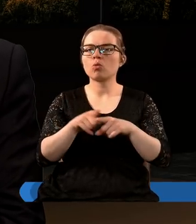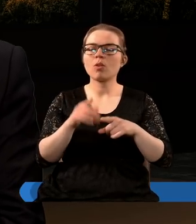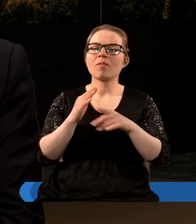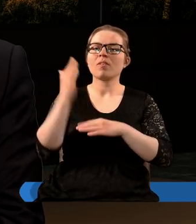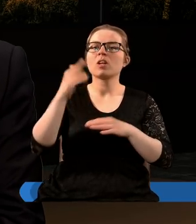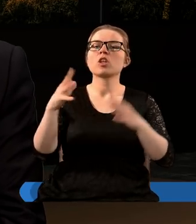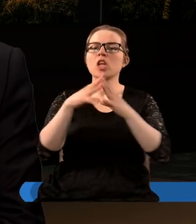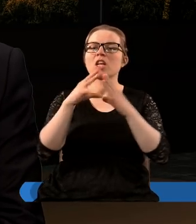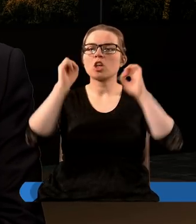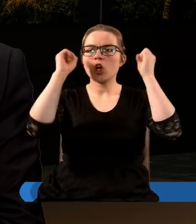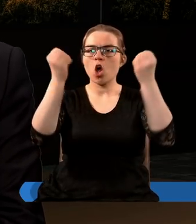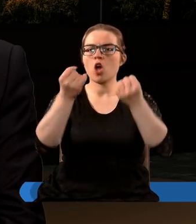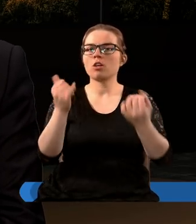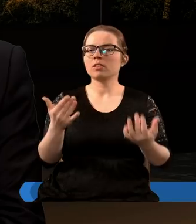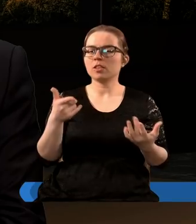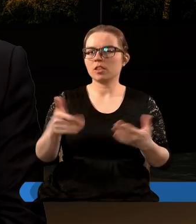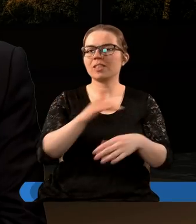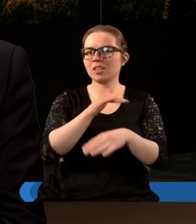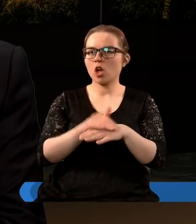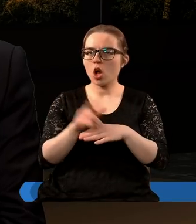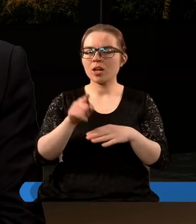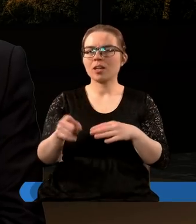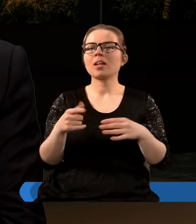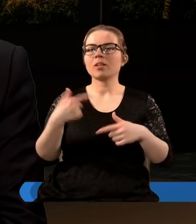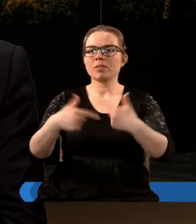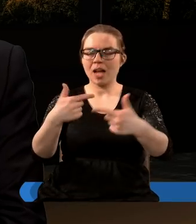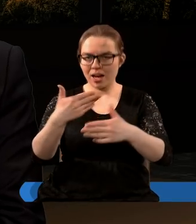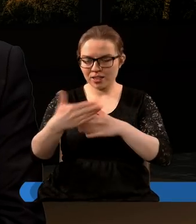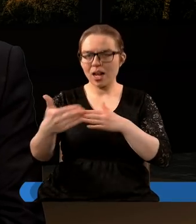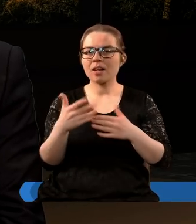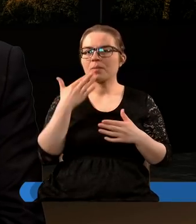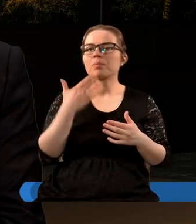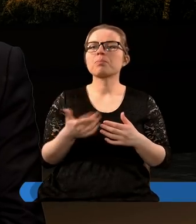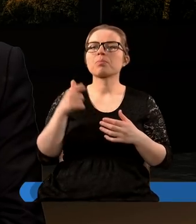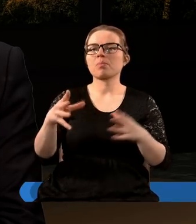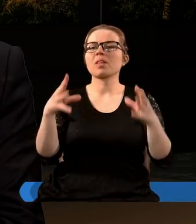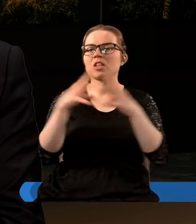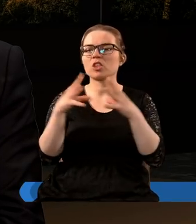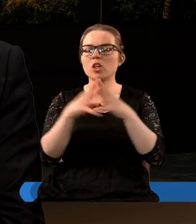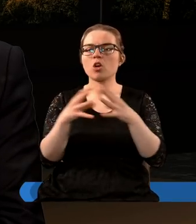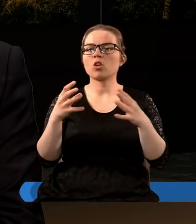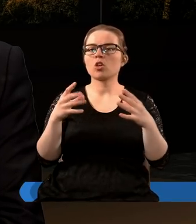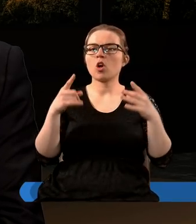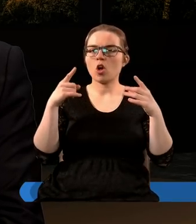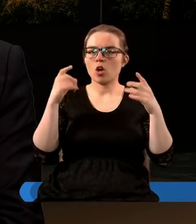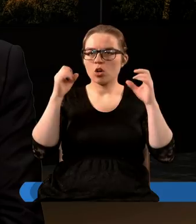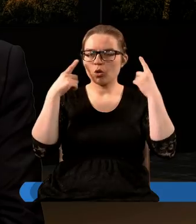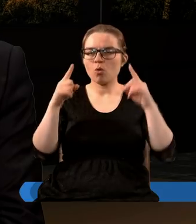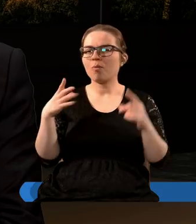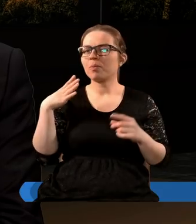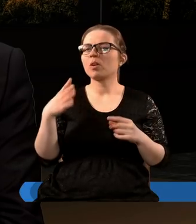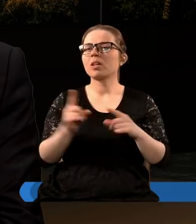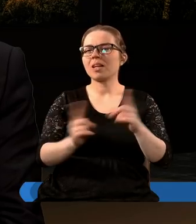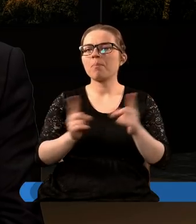wyrosło dziesięć rogów i zgodnie z interpretacją tych dziesięciu krów te rogi były